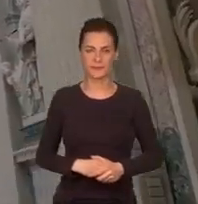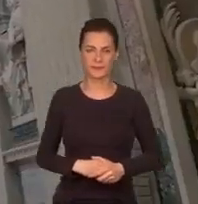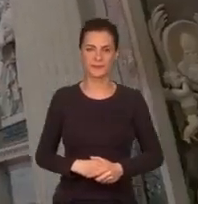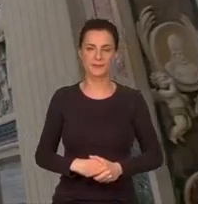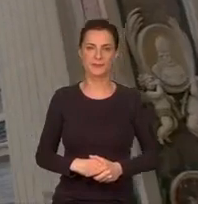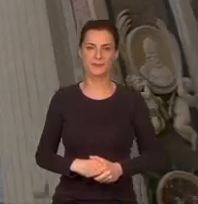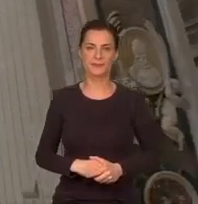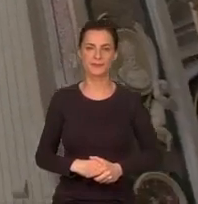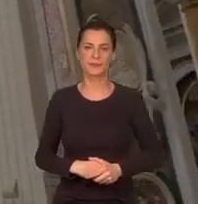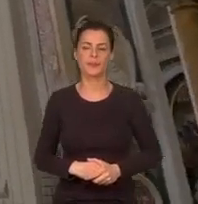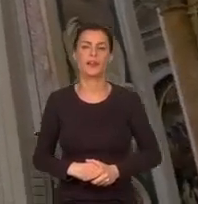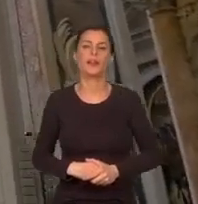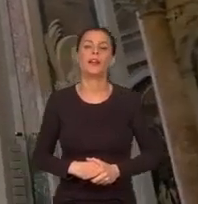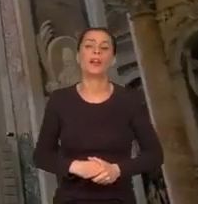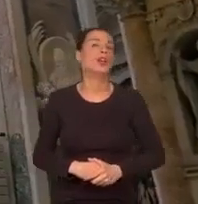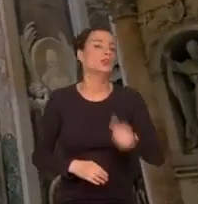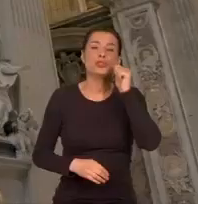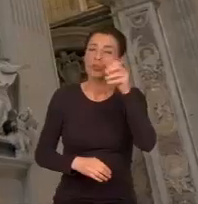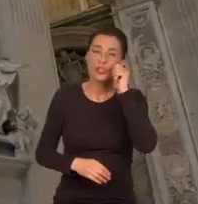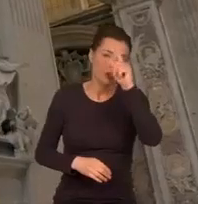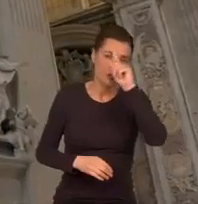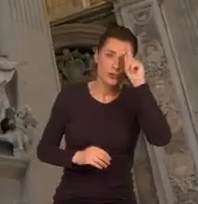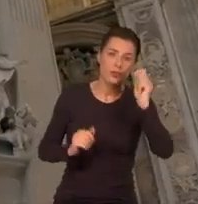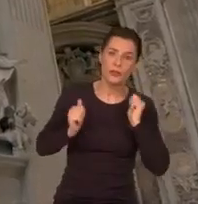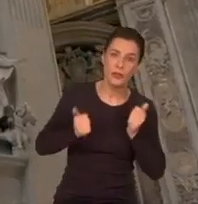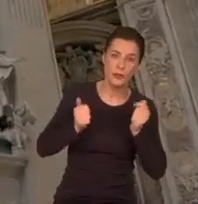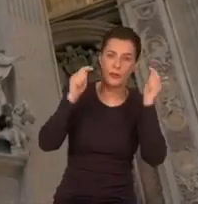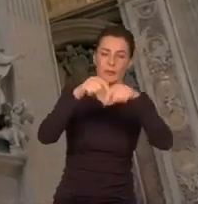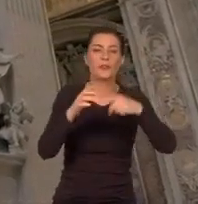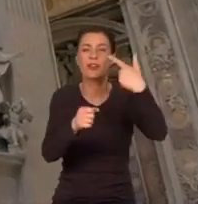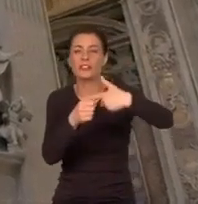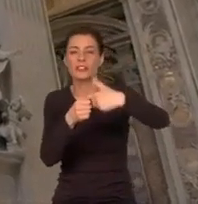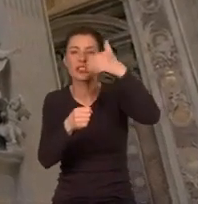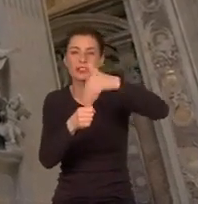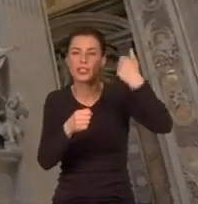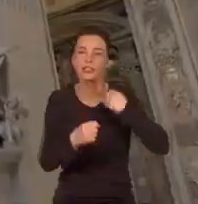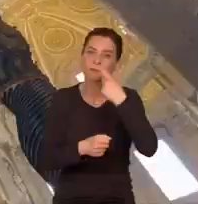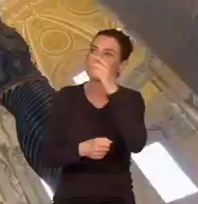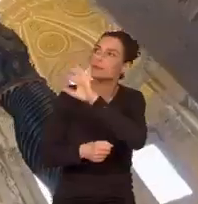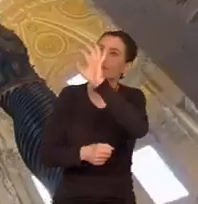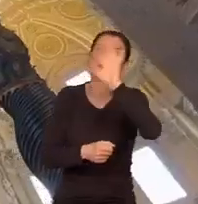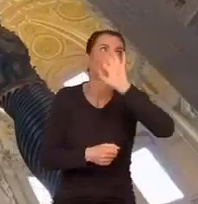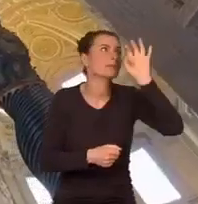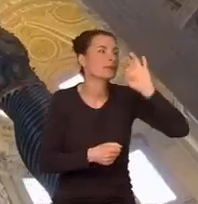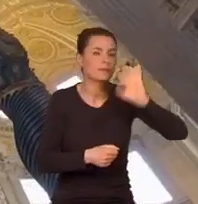Co dzień ponad 20 tysięcy zwiedzających. Wznosząc głowy ogląda niezliczone cuda.